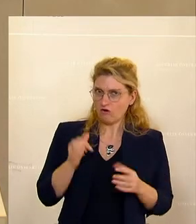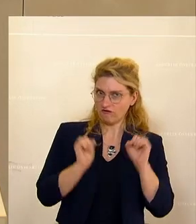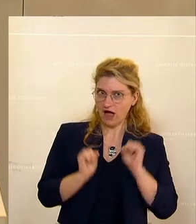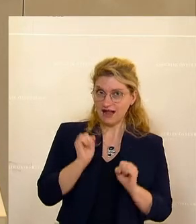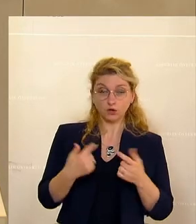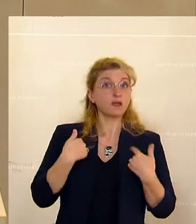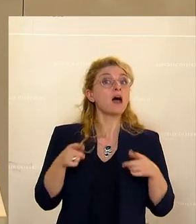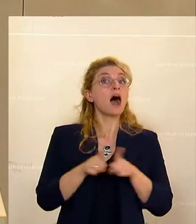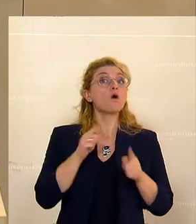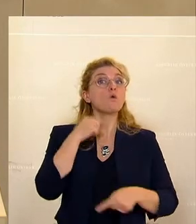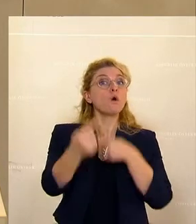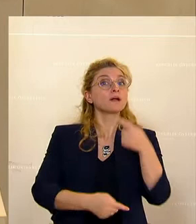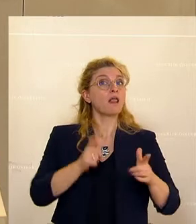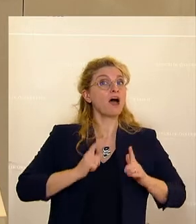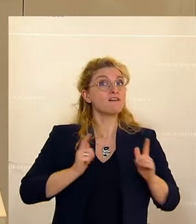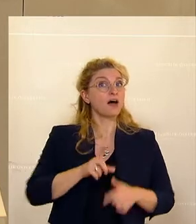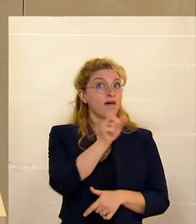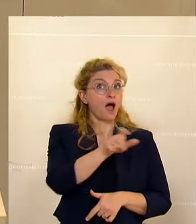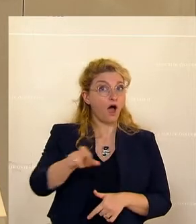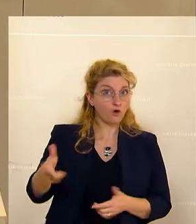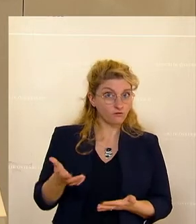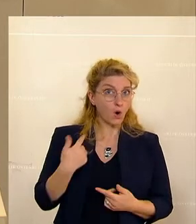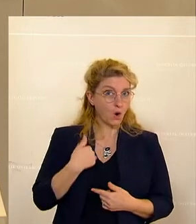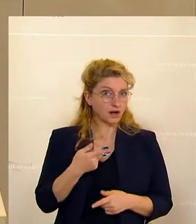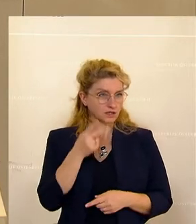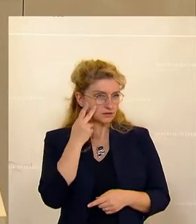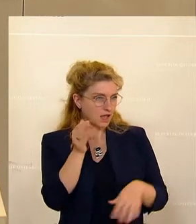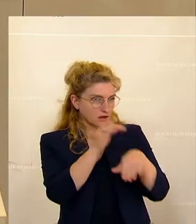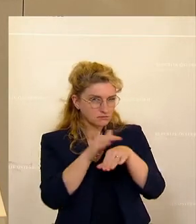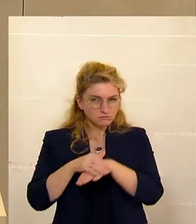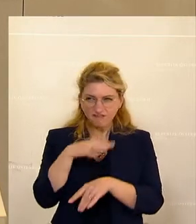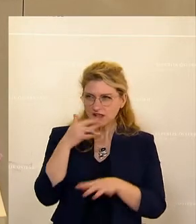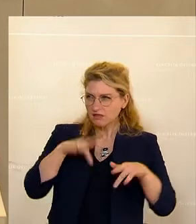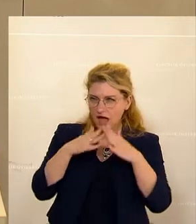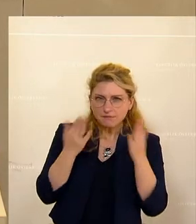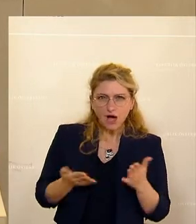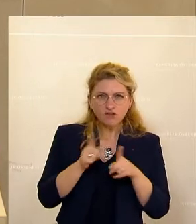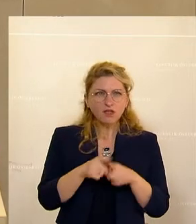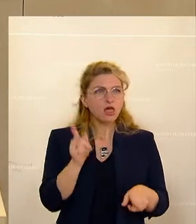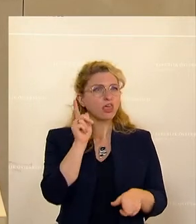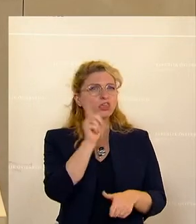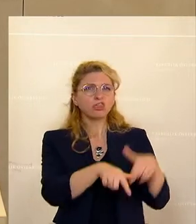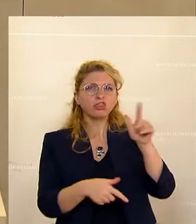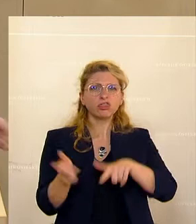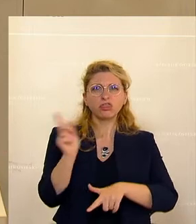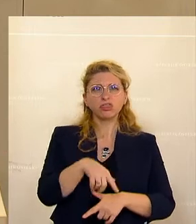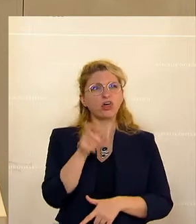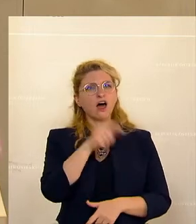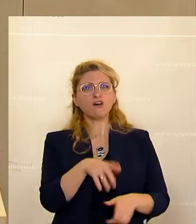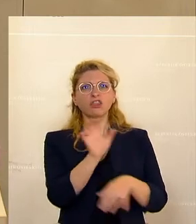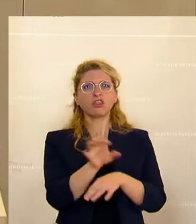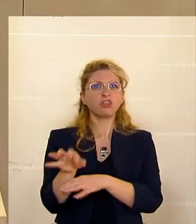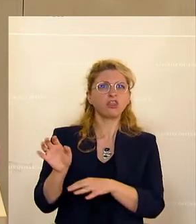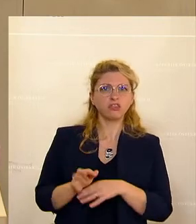auch von euch und muss feststellen, dass viele hier im Haus anpatzen und wenn sie überhaupt etwas sagen, dann am Platz